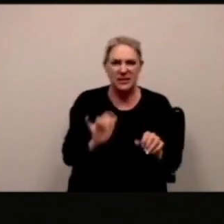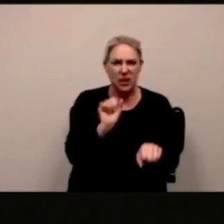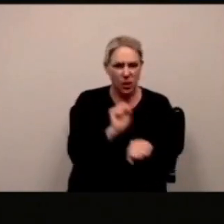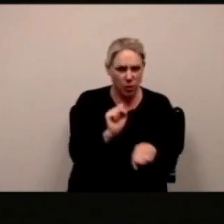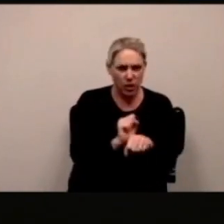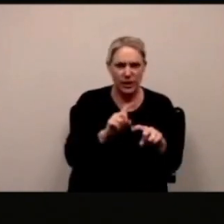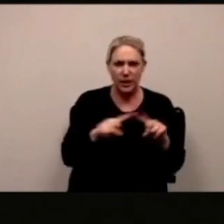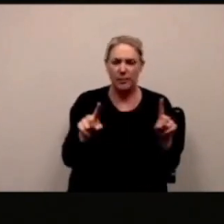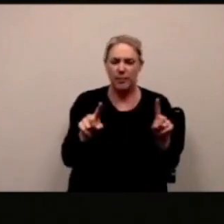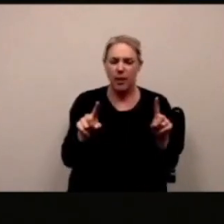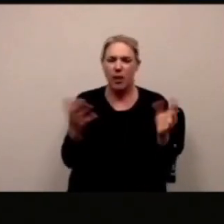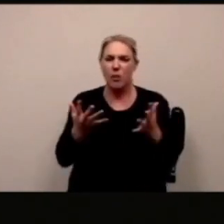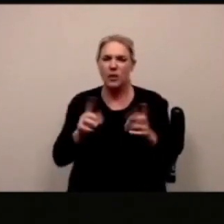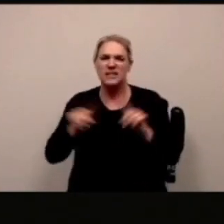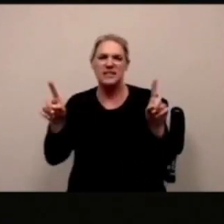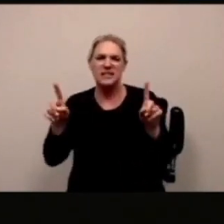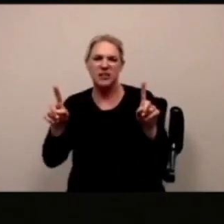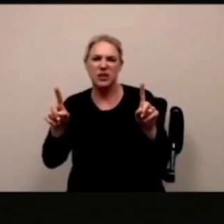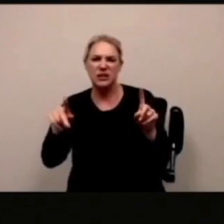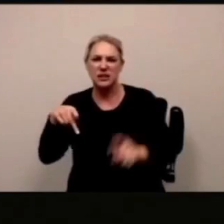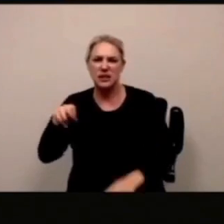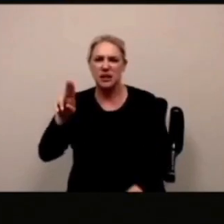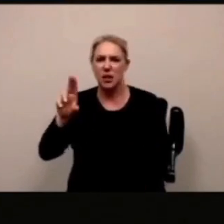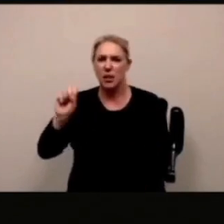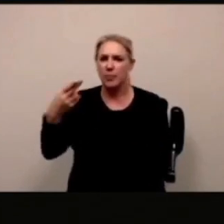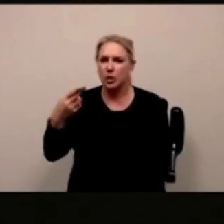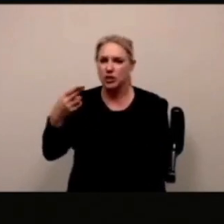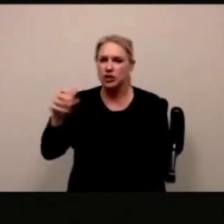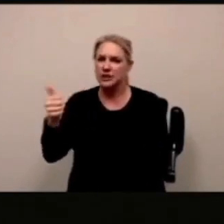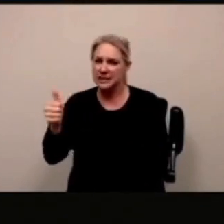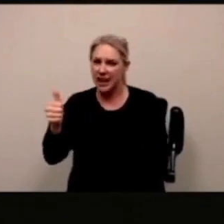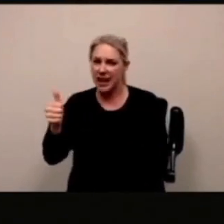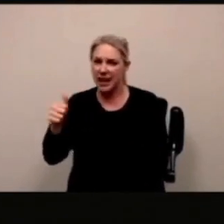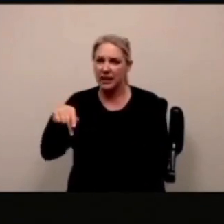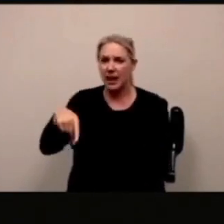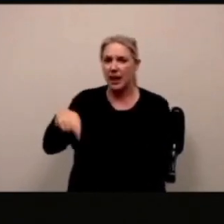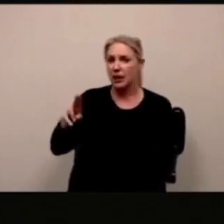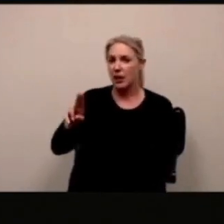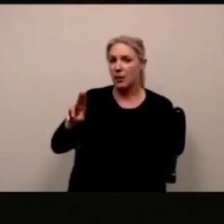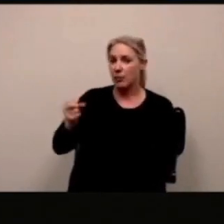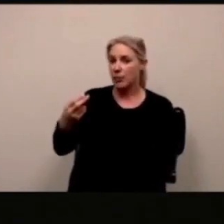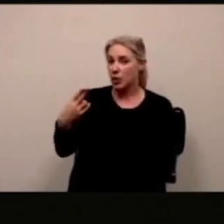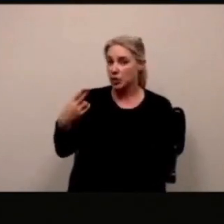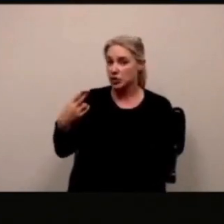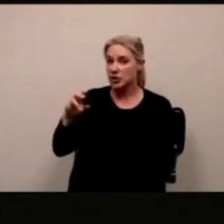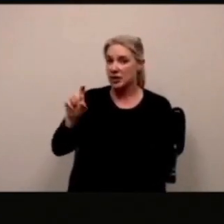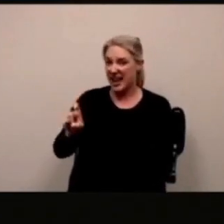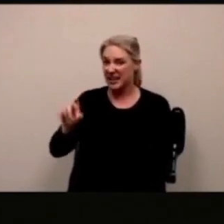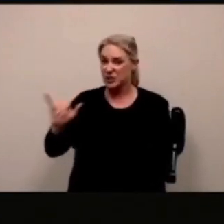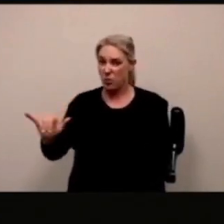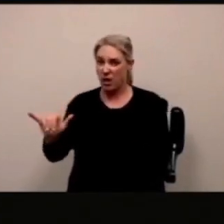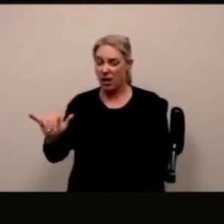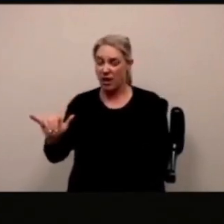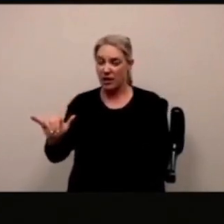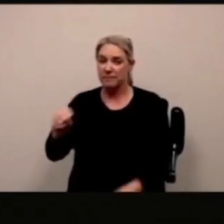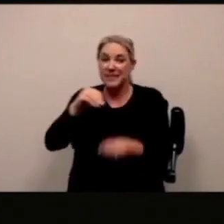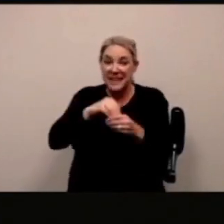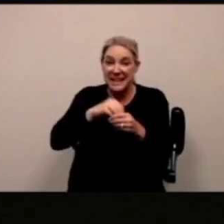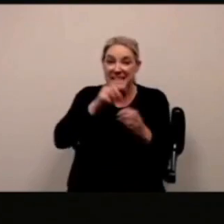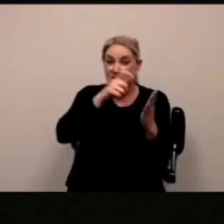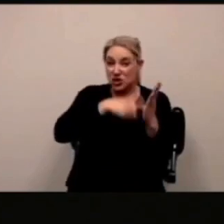fisica funziona io sto sto ancora lavorando nella mia però io mi domando qual è la differenza tra